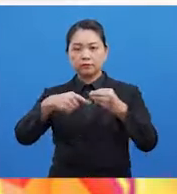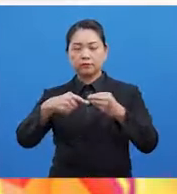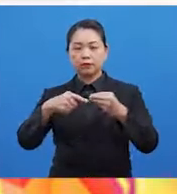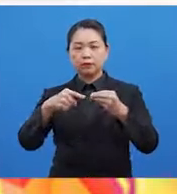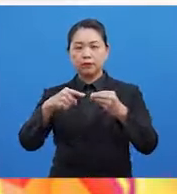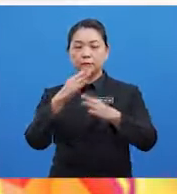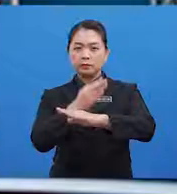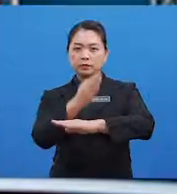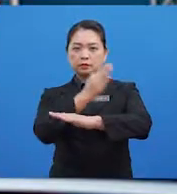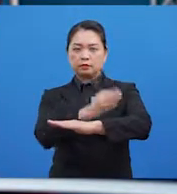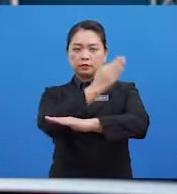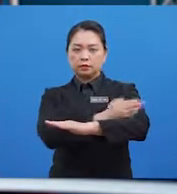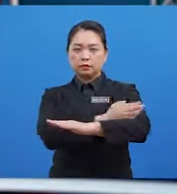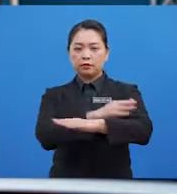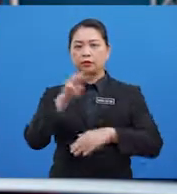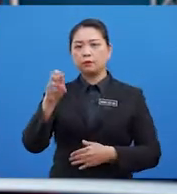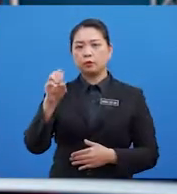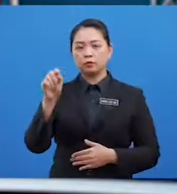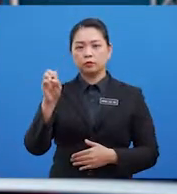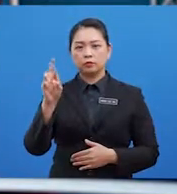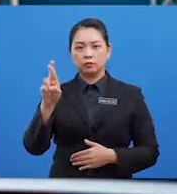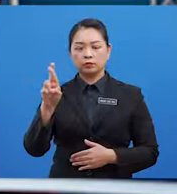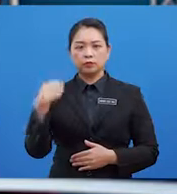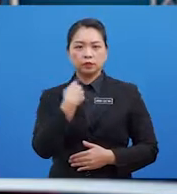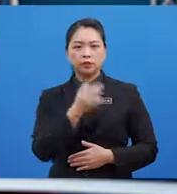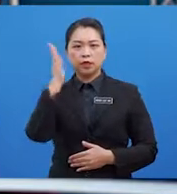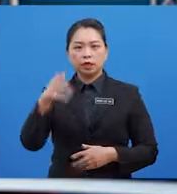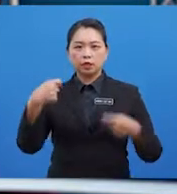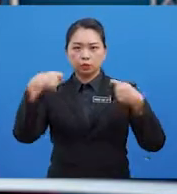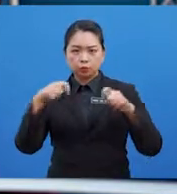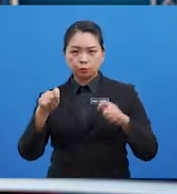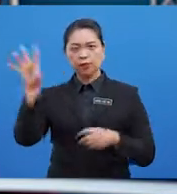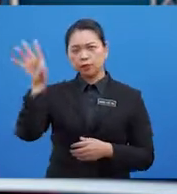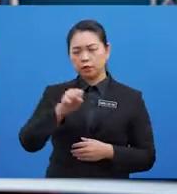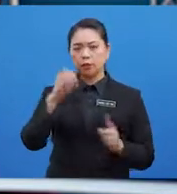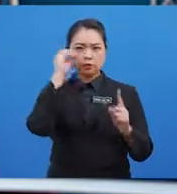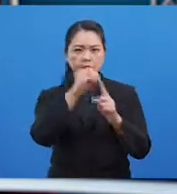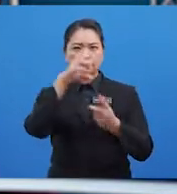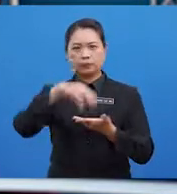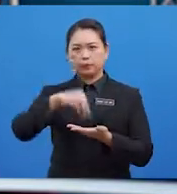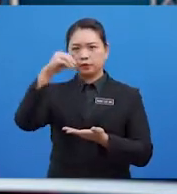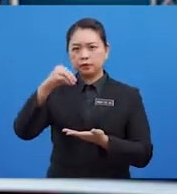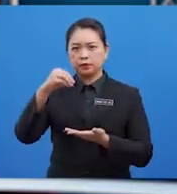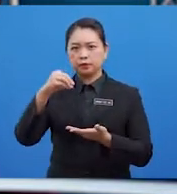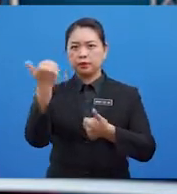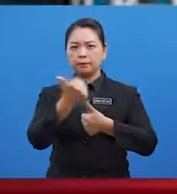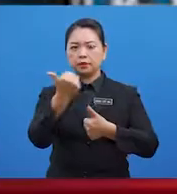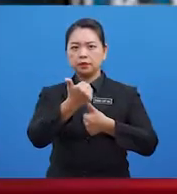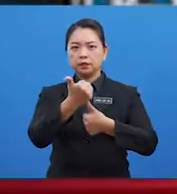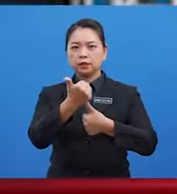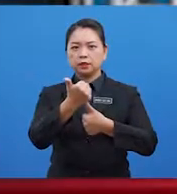motor Dalam tajuk ini Kita akan cuba mencapai Objektif pembelajaran Iaitu Yang pertama